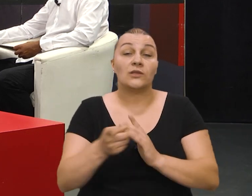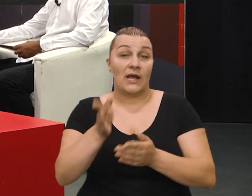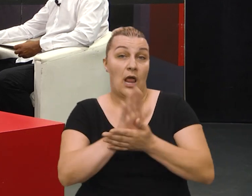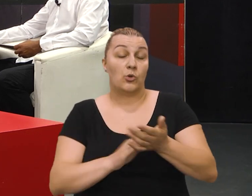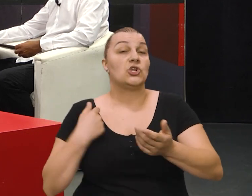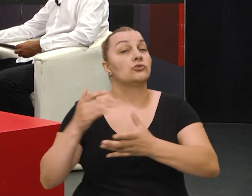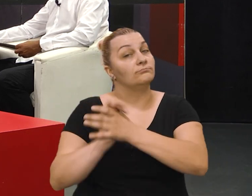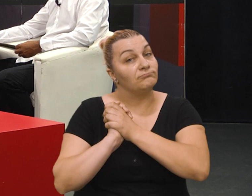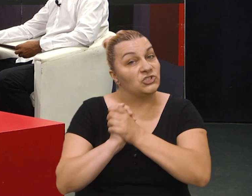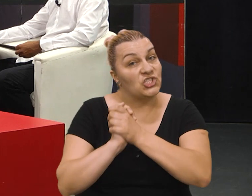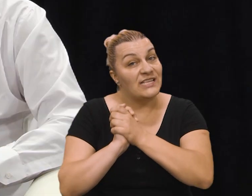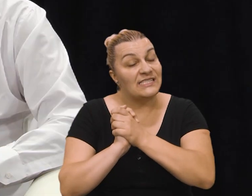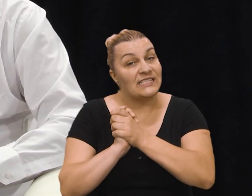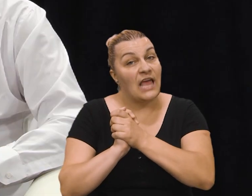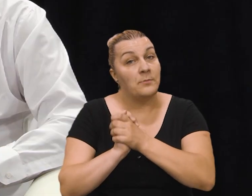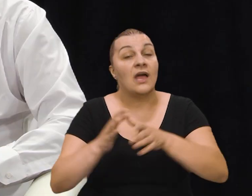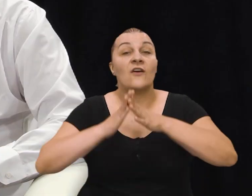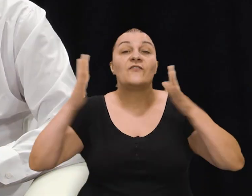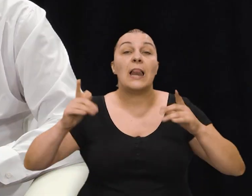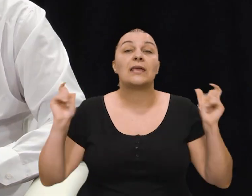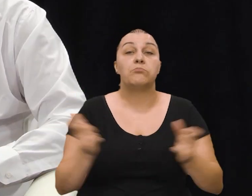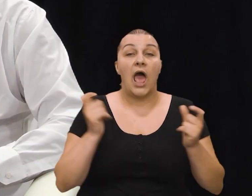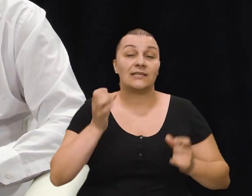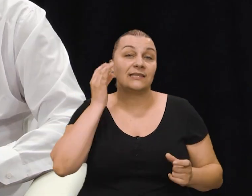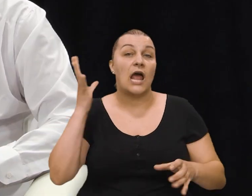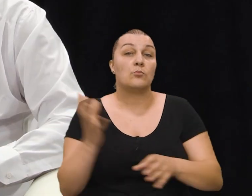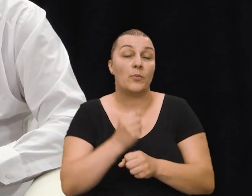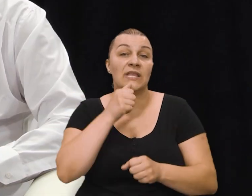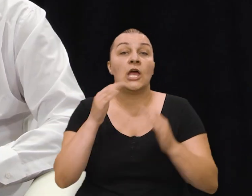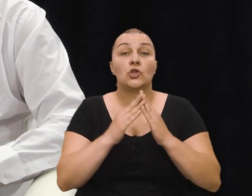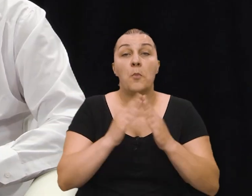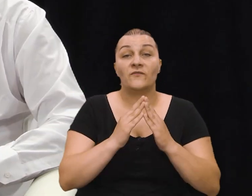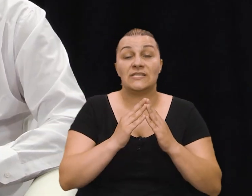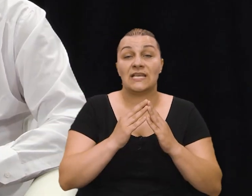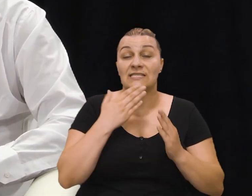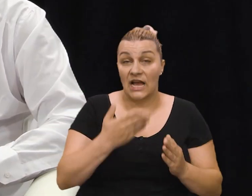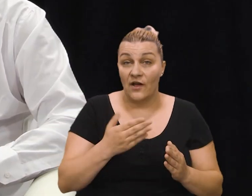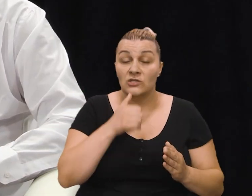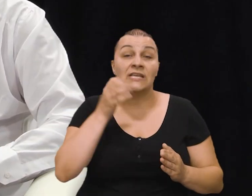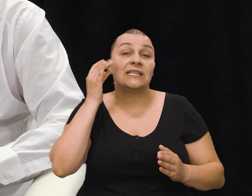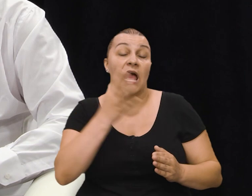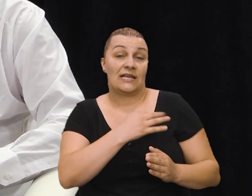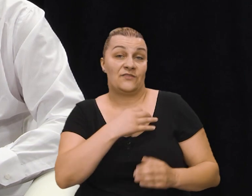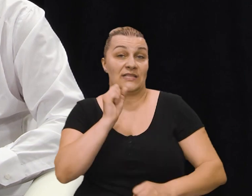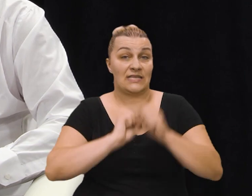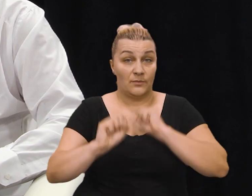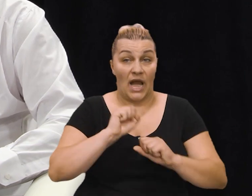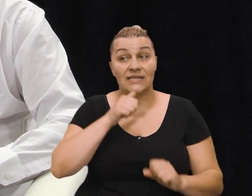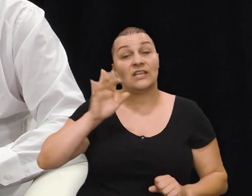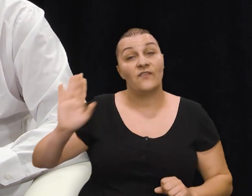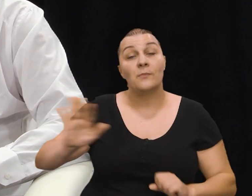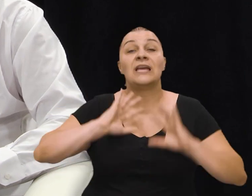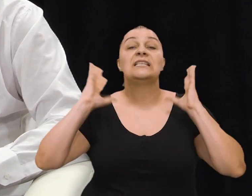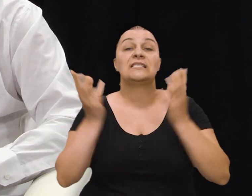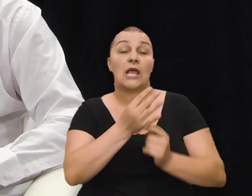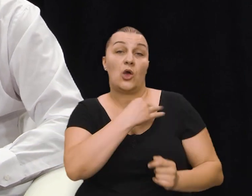Odmah na početku čestitam veliki blagdan dan pobjede domovanske. Zahvalno si te dan Hrvatskih branitelja i vama